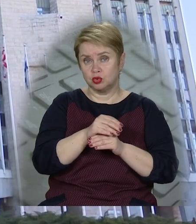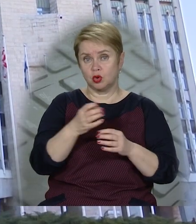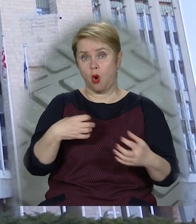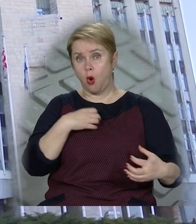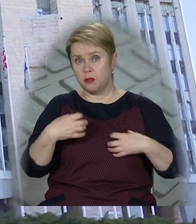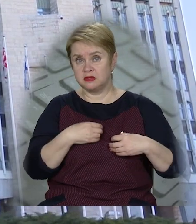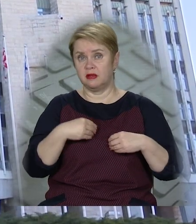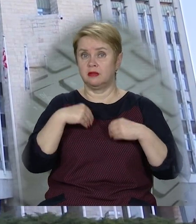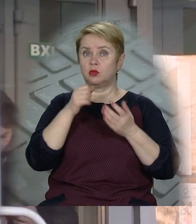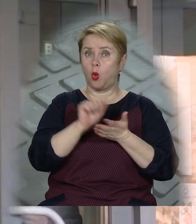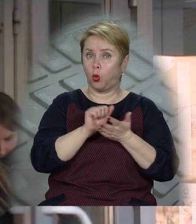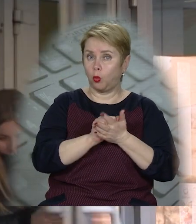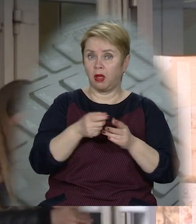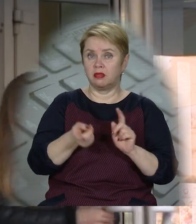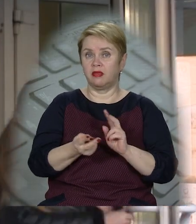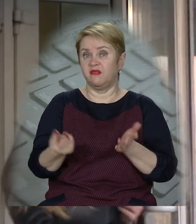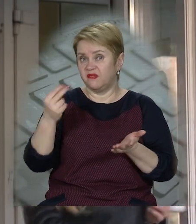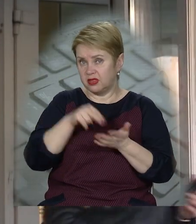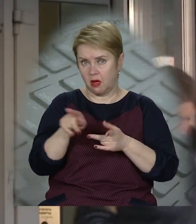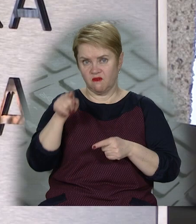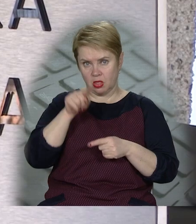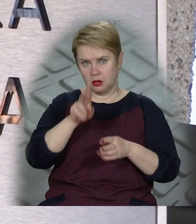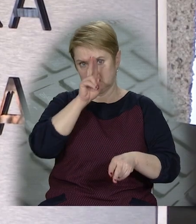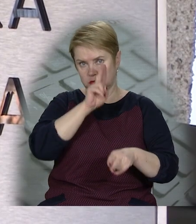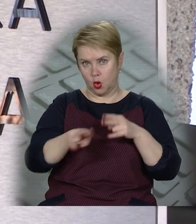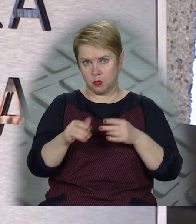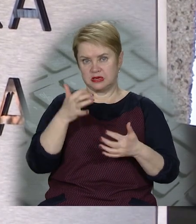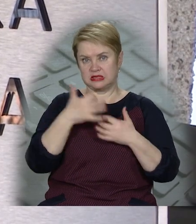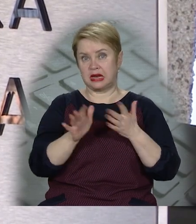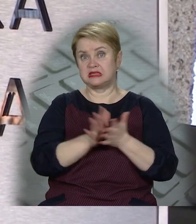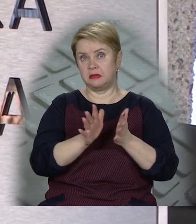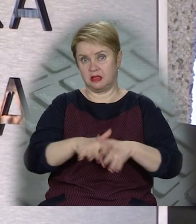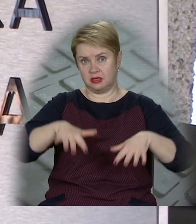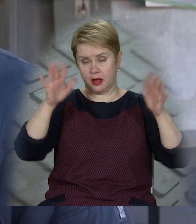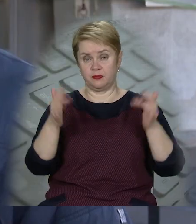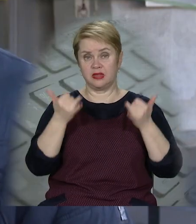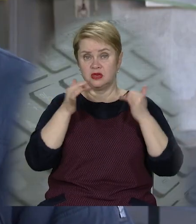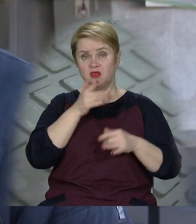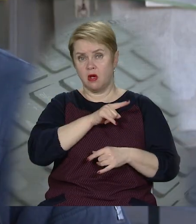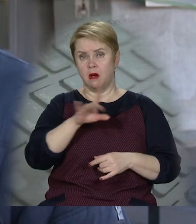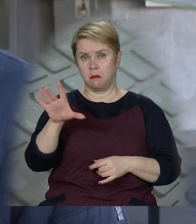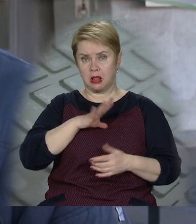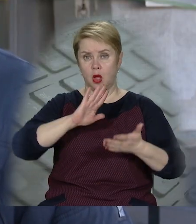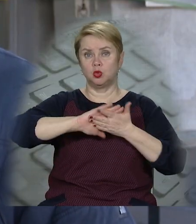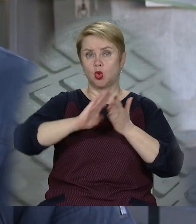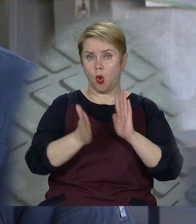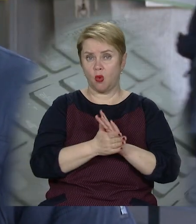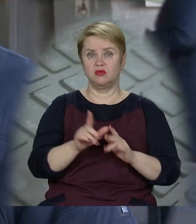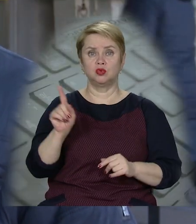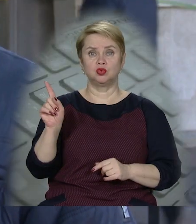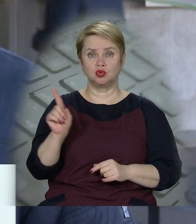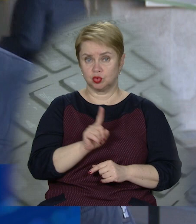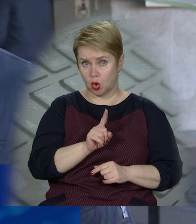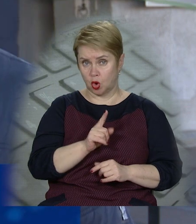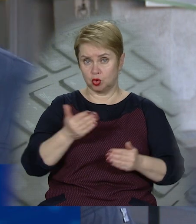опікувалися відновленням її документів, які, імовірно, загубились серед сміття. На сьогоднішній момент була договореність, що